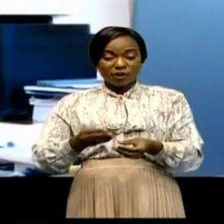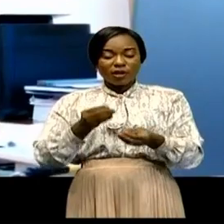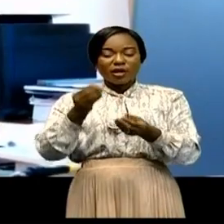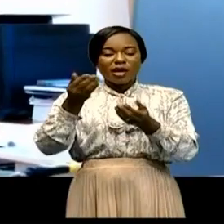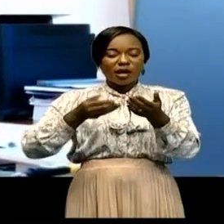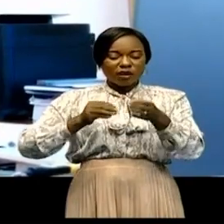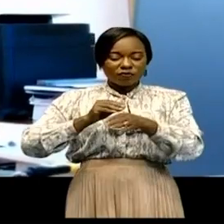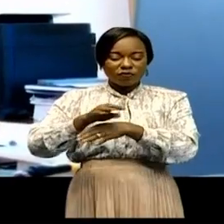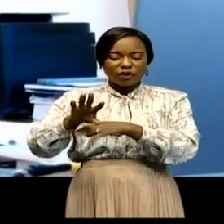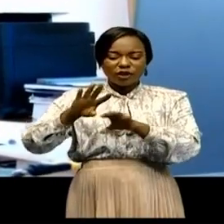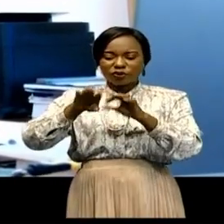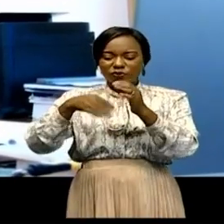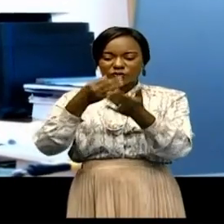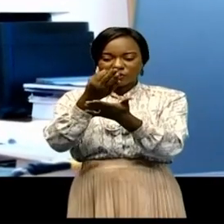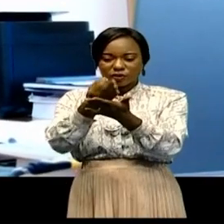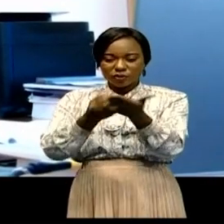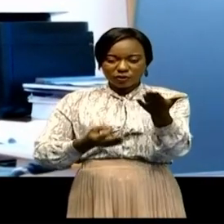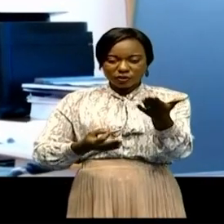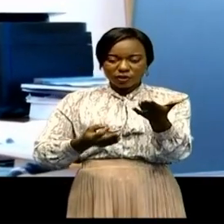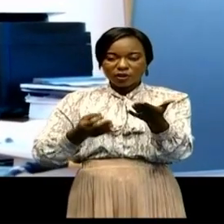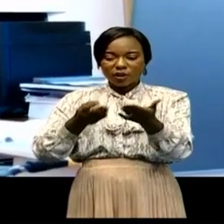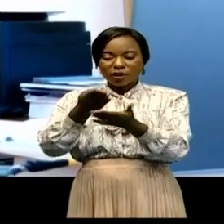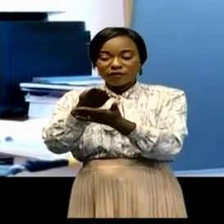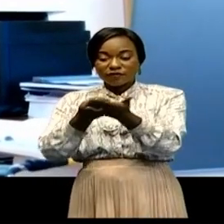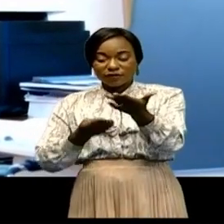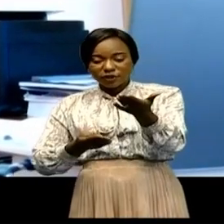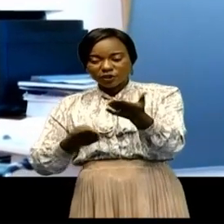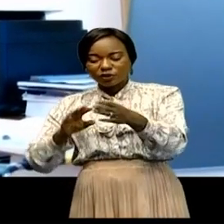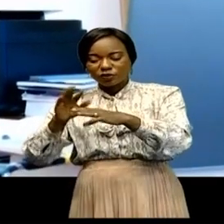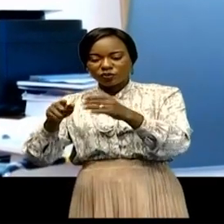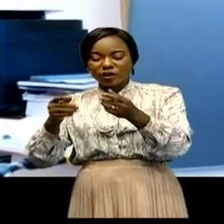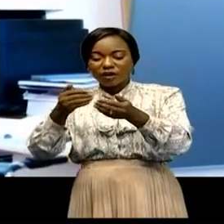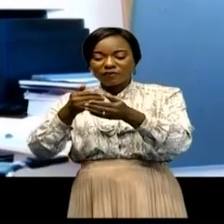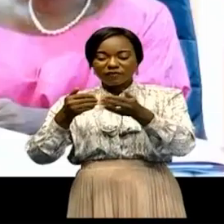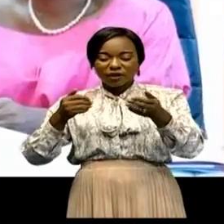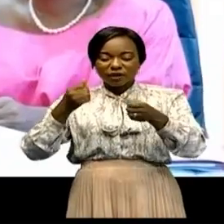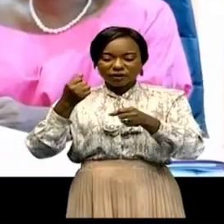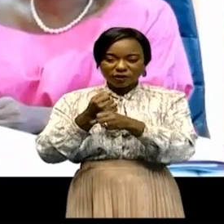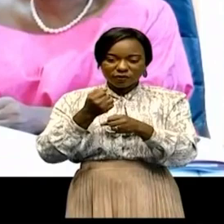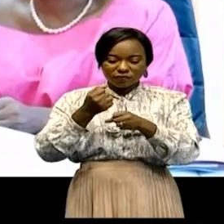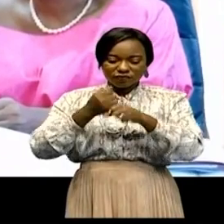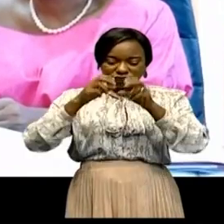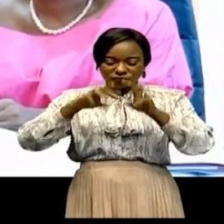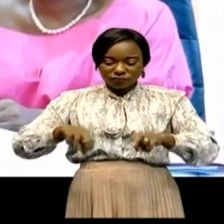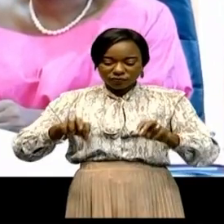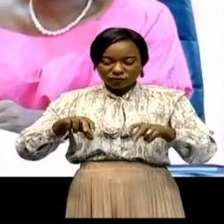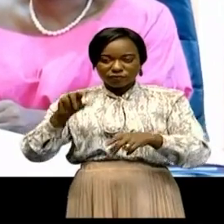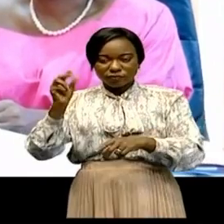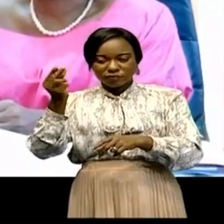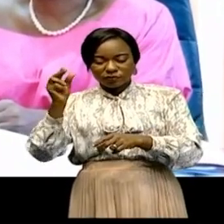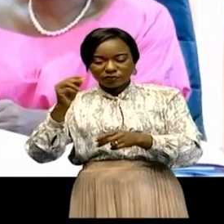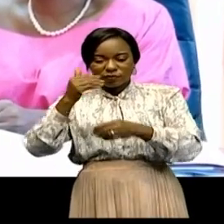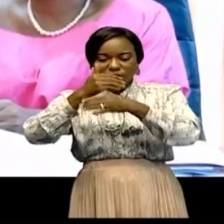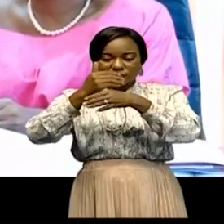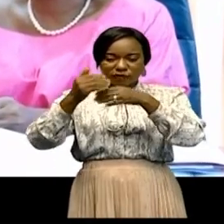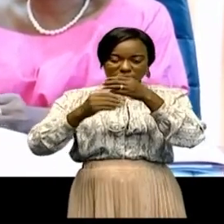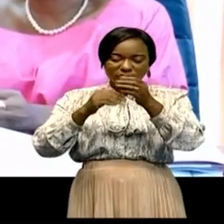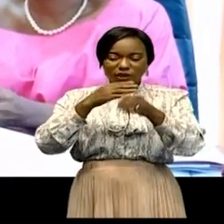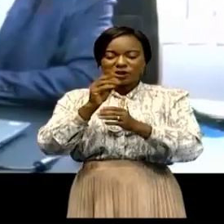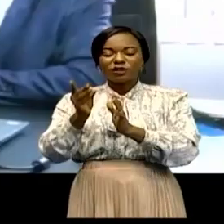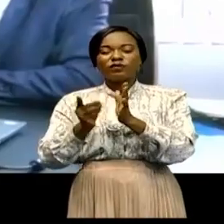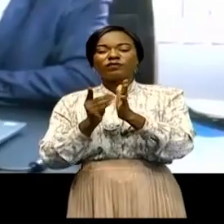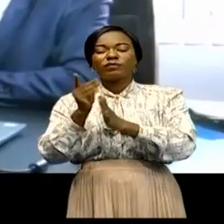droits miniers en défaut de commencement de travaux, de recherche, de construction et de développement,